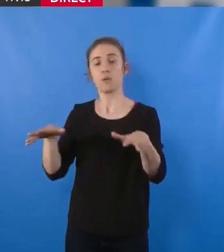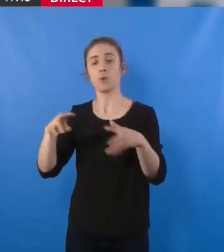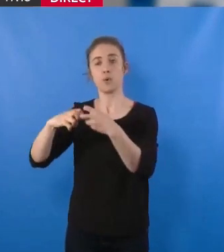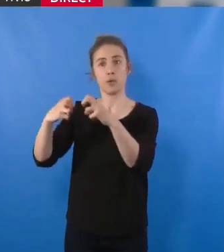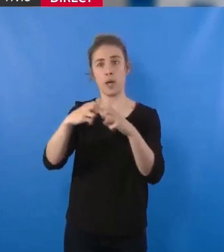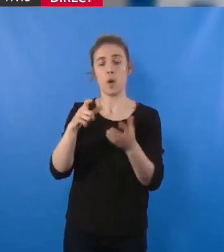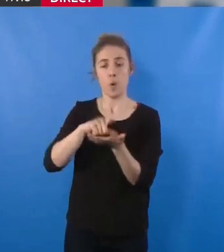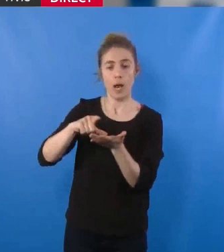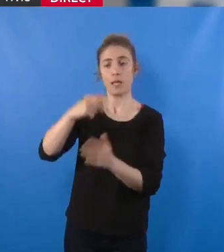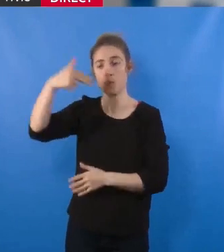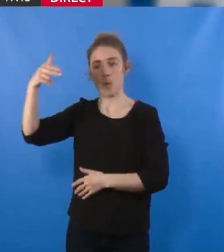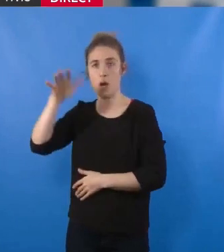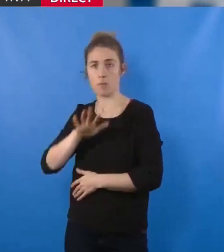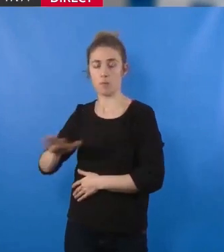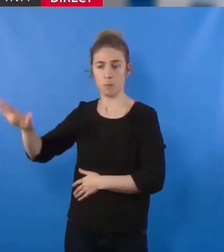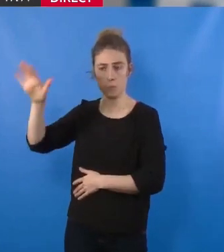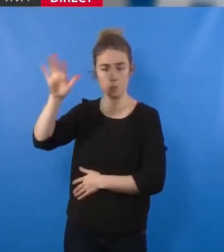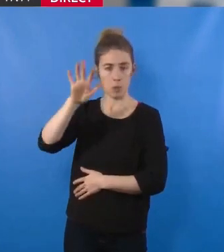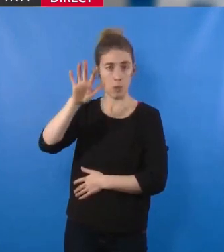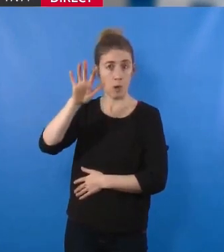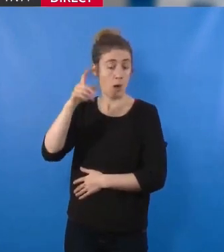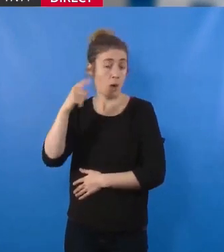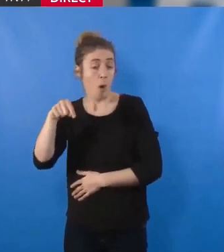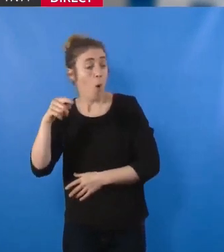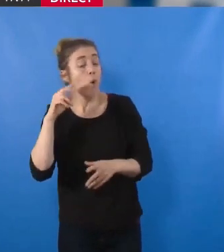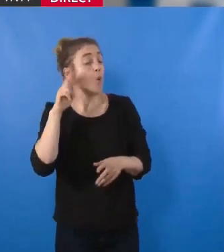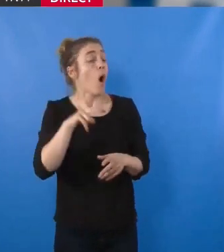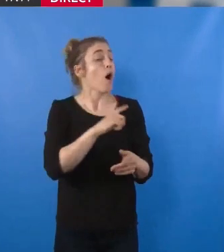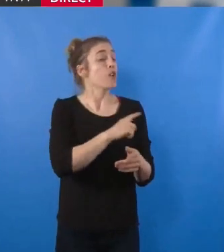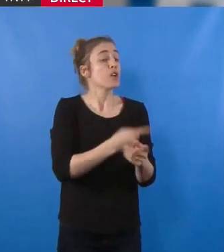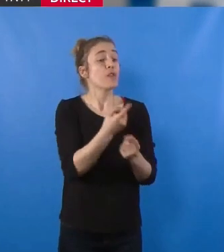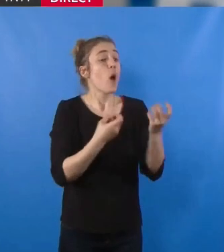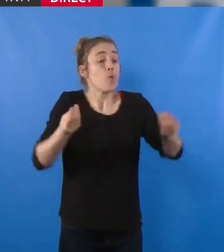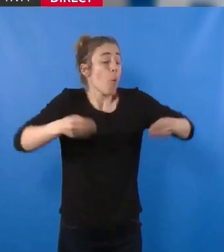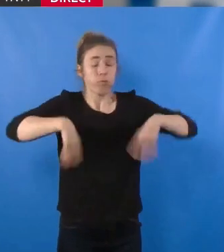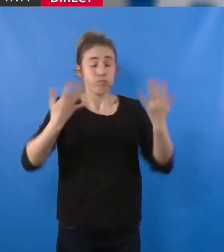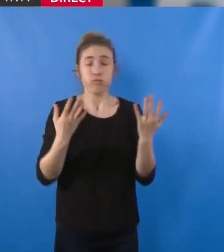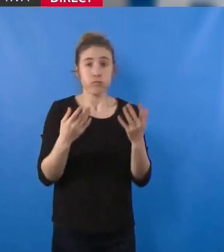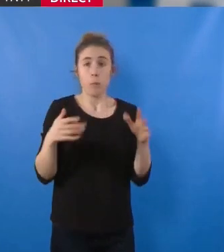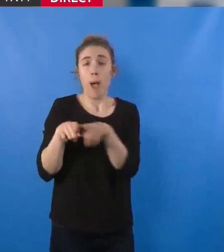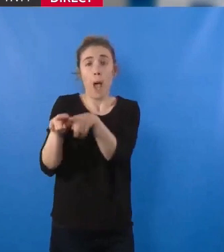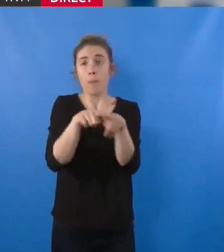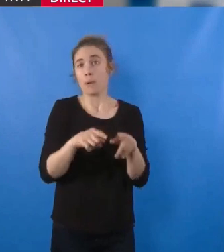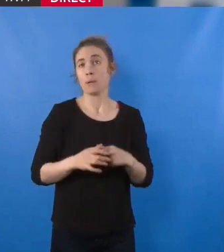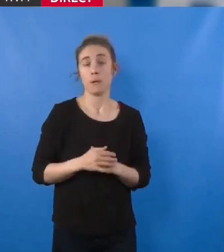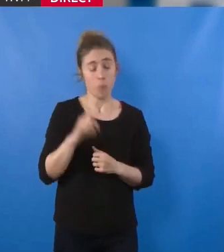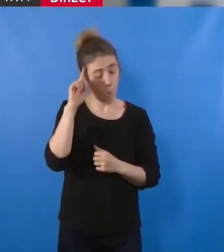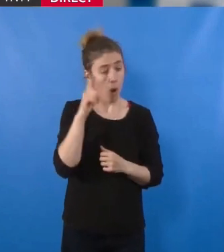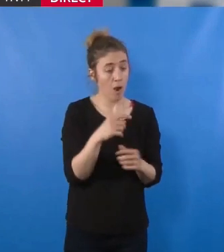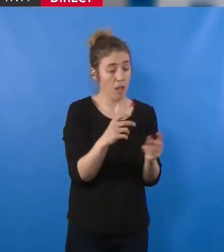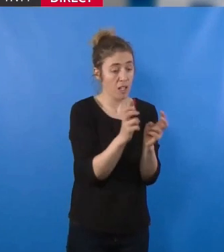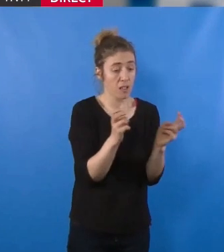régional et national, qui, par principe, ne trie pas l'électricité en fonction de son origine, car l'électron produit